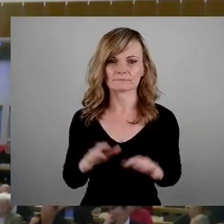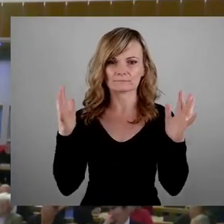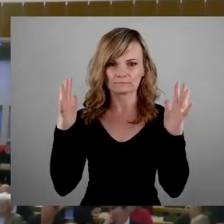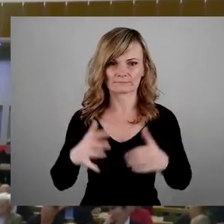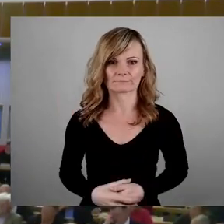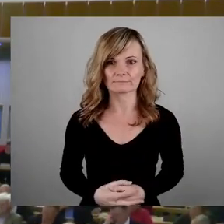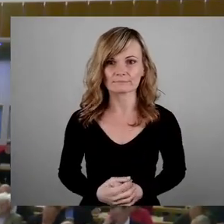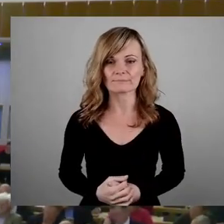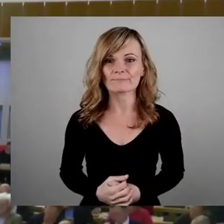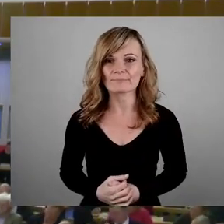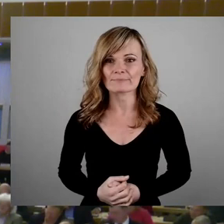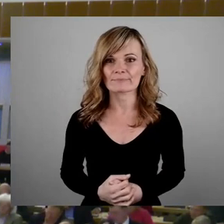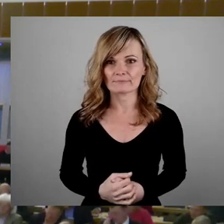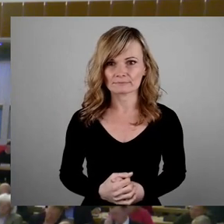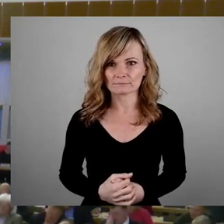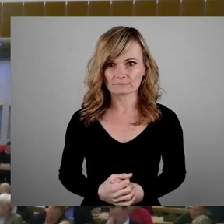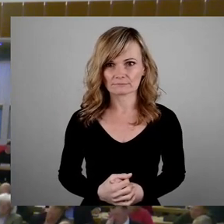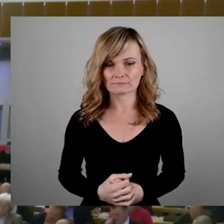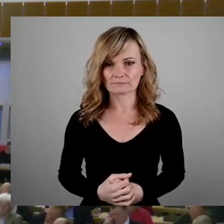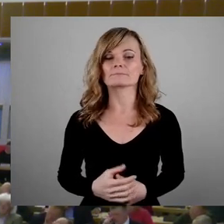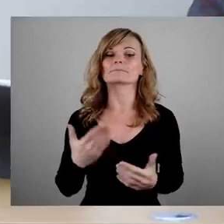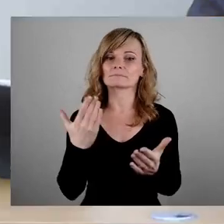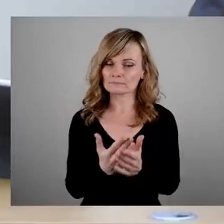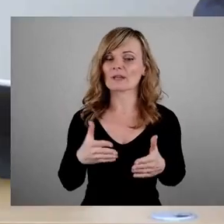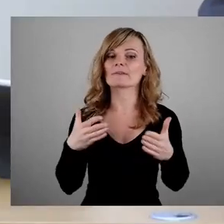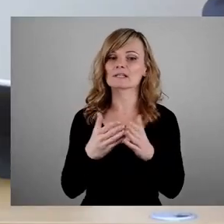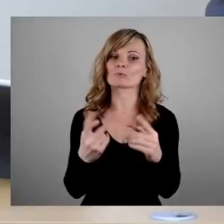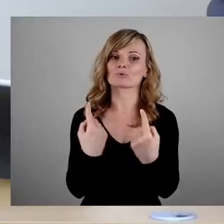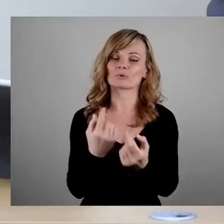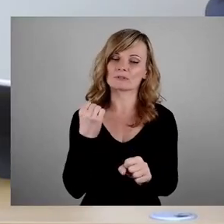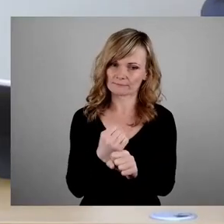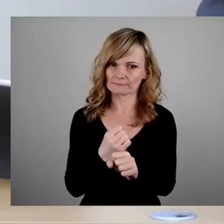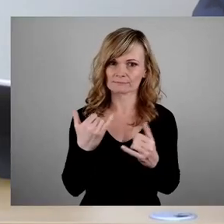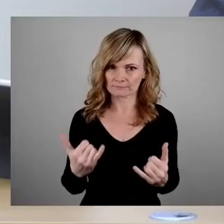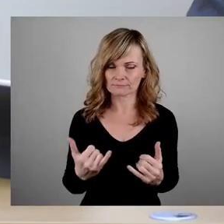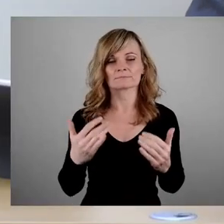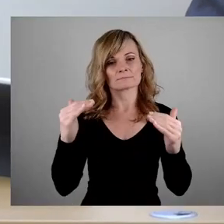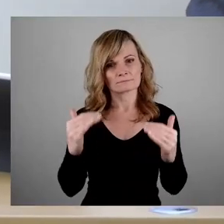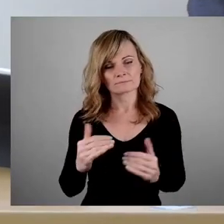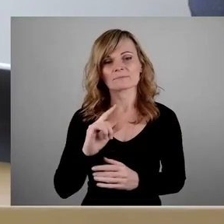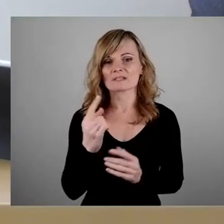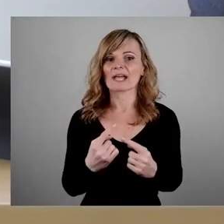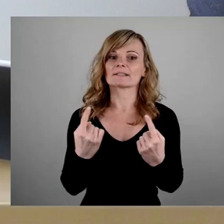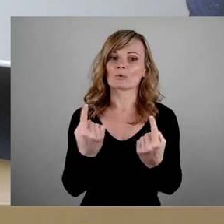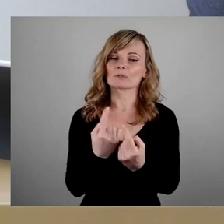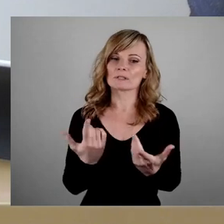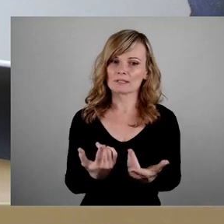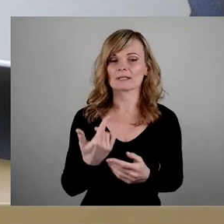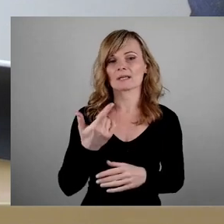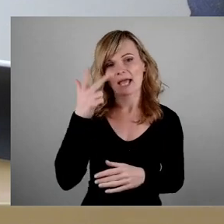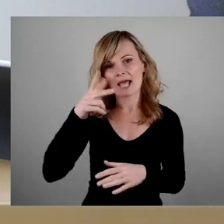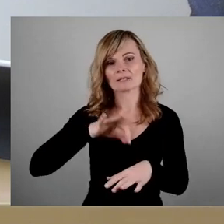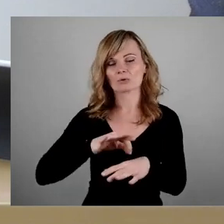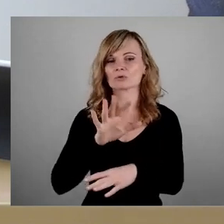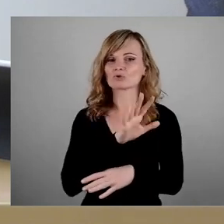Damit sind wir am Ende der Fraktionsrunde und wir steigen in die zweite Runde ein. Zuerst Herr Dr. Schulte-Wissemann, danach